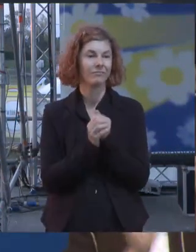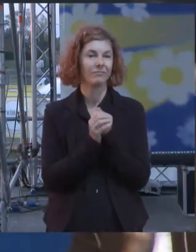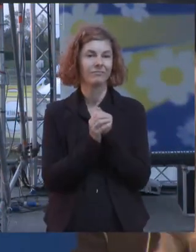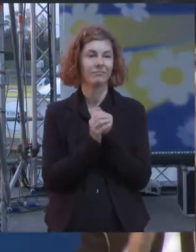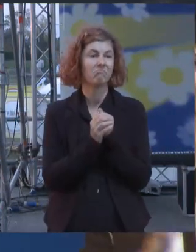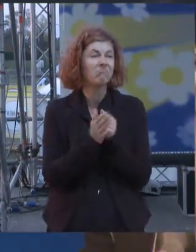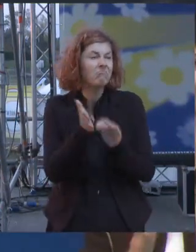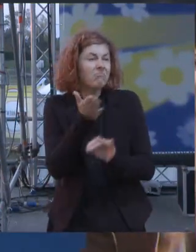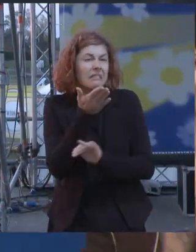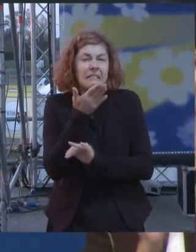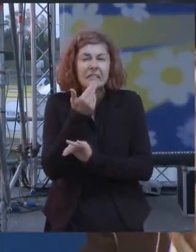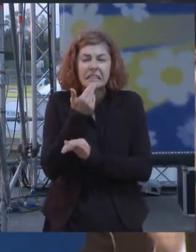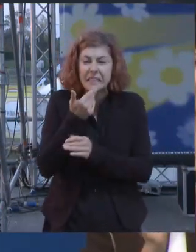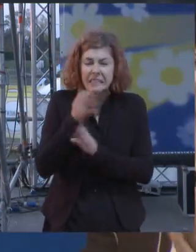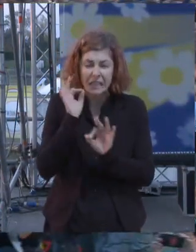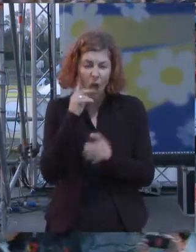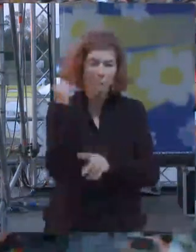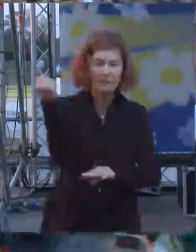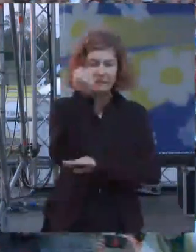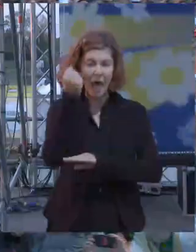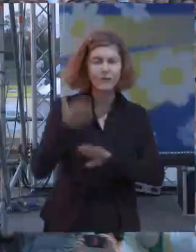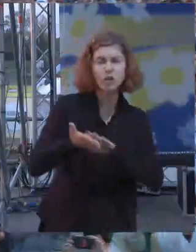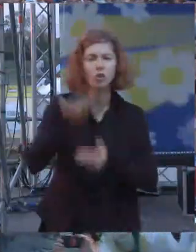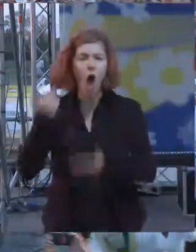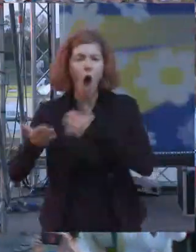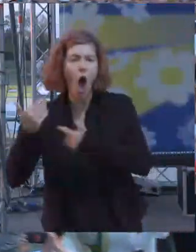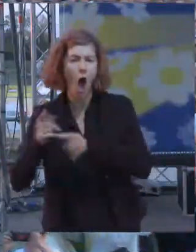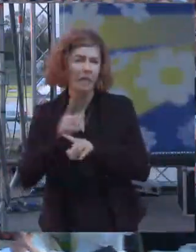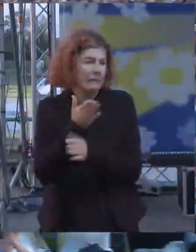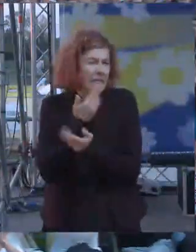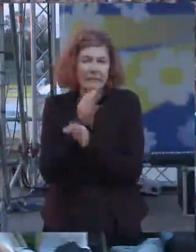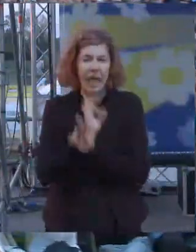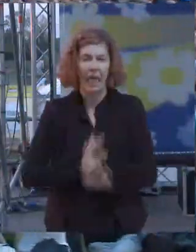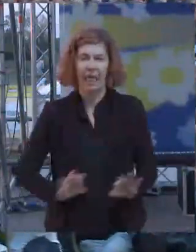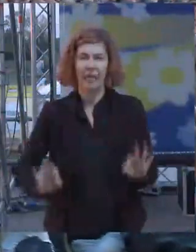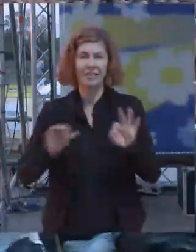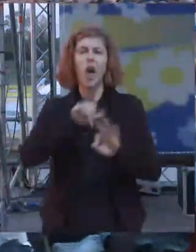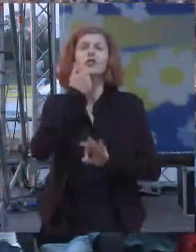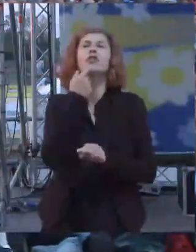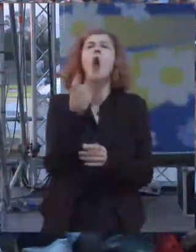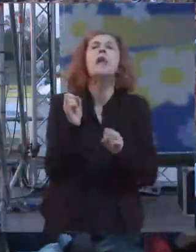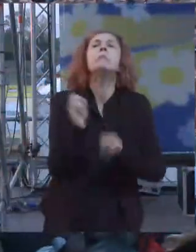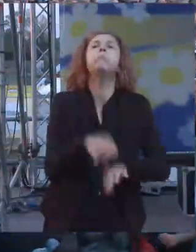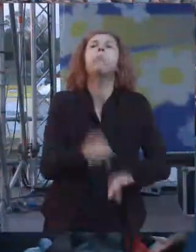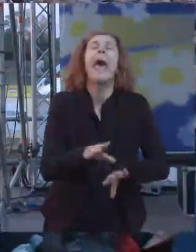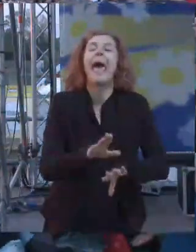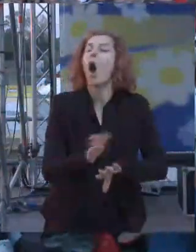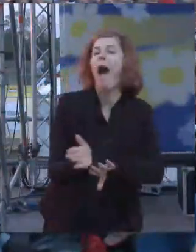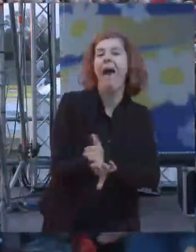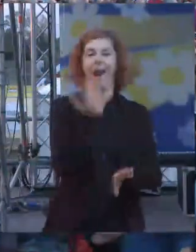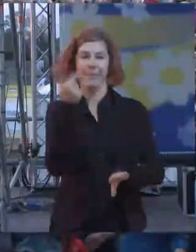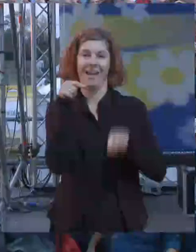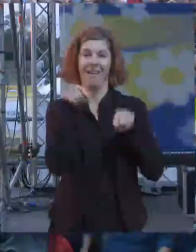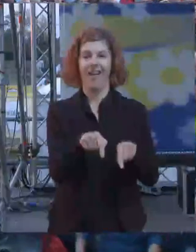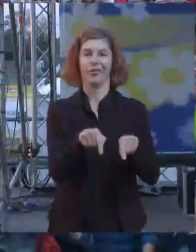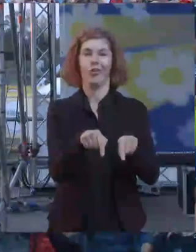senza togliere un servizio ai nostri concittadini solo eliminando gli sprechi per questo motivo